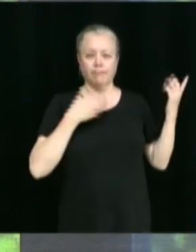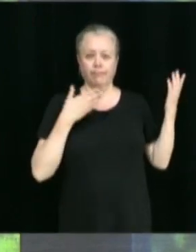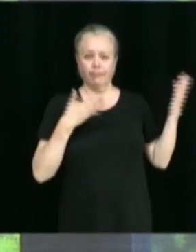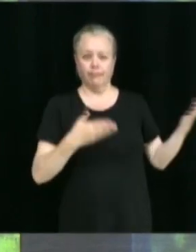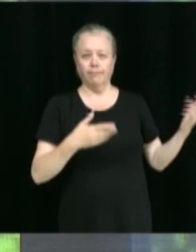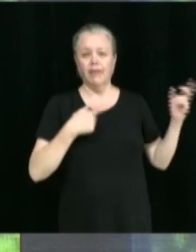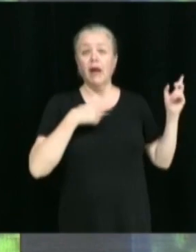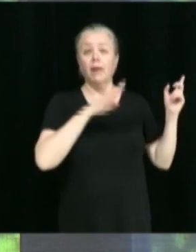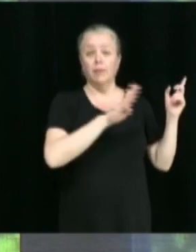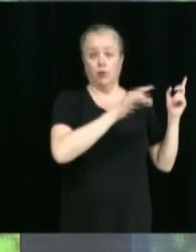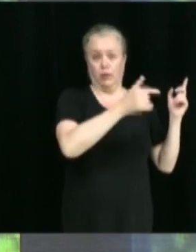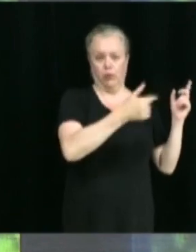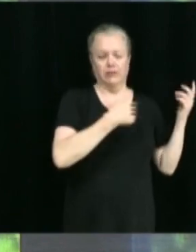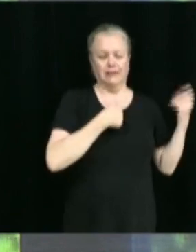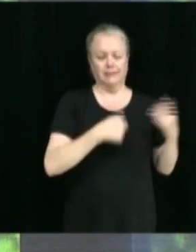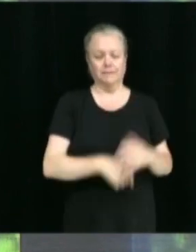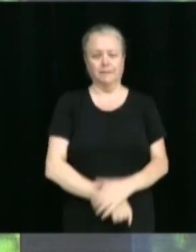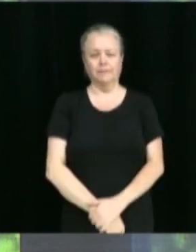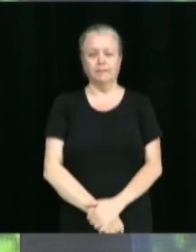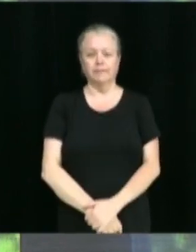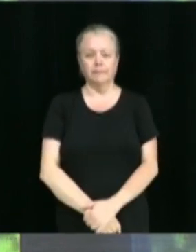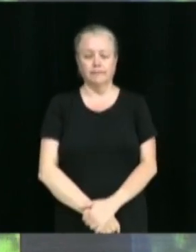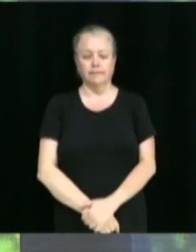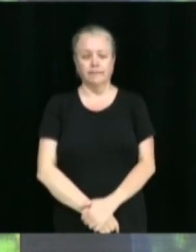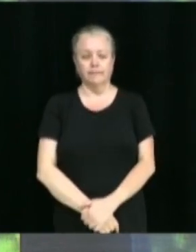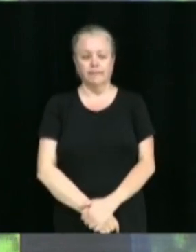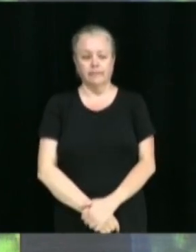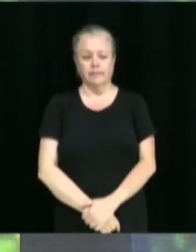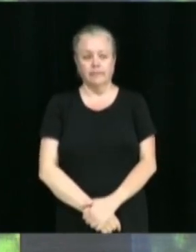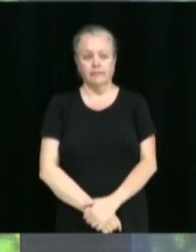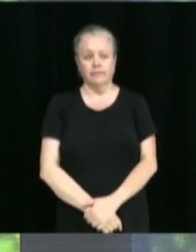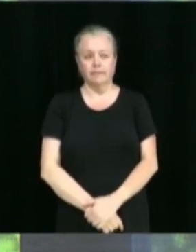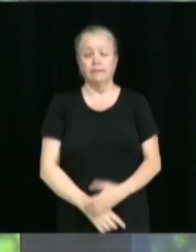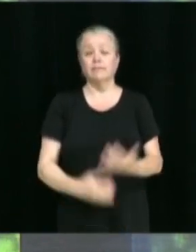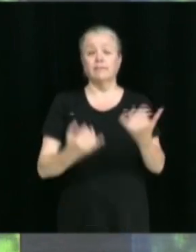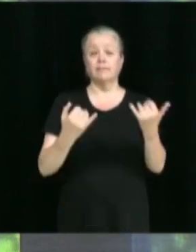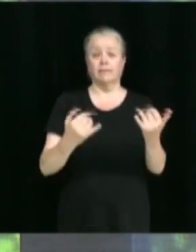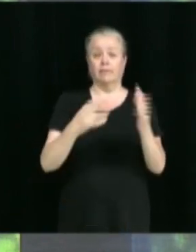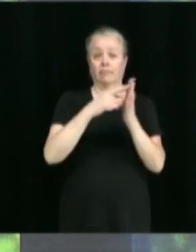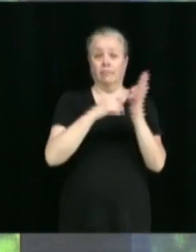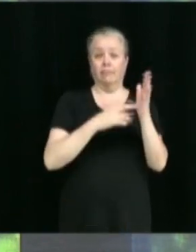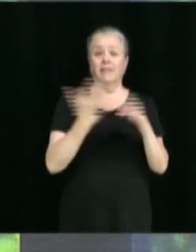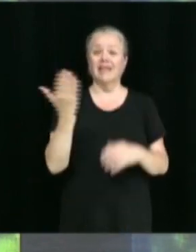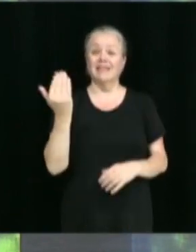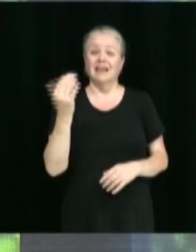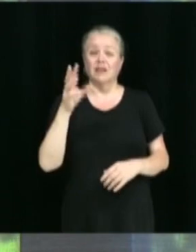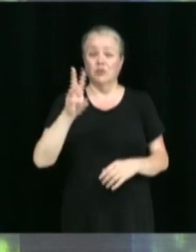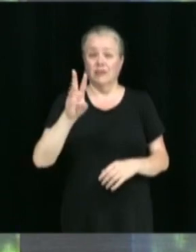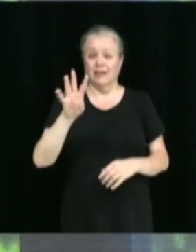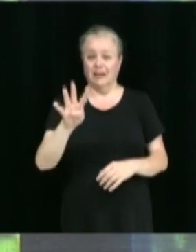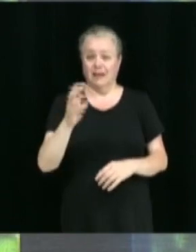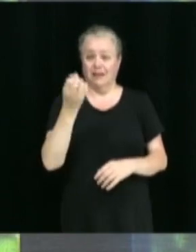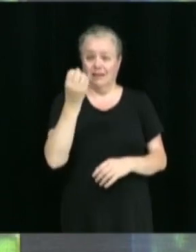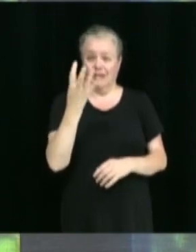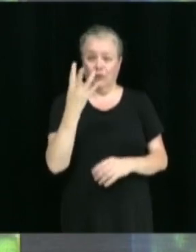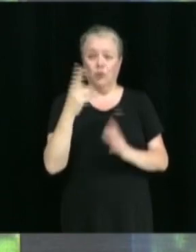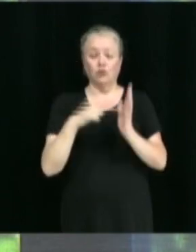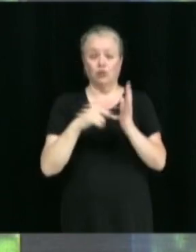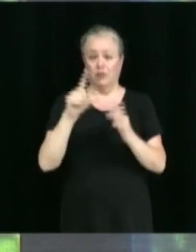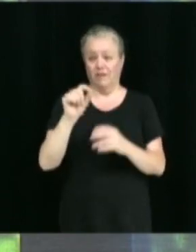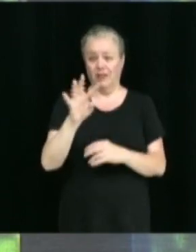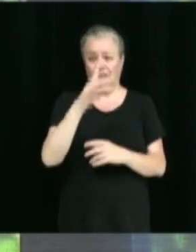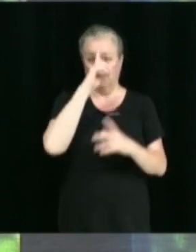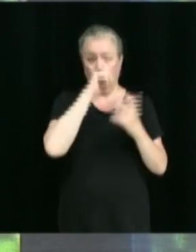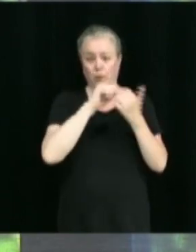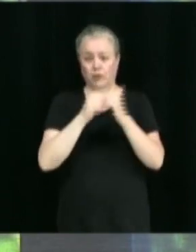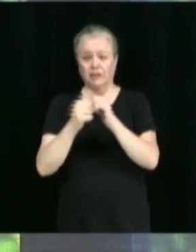Benoît Gauthier. Adoption du règlement 1574-2024, modifiant le